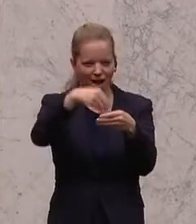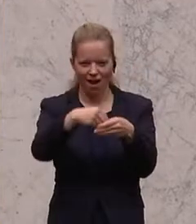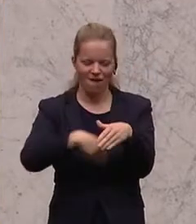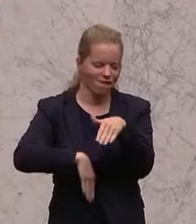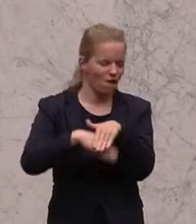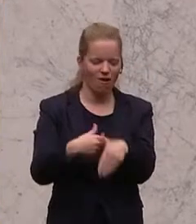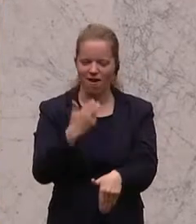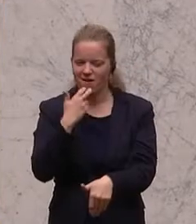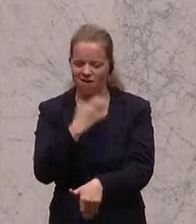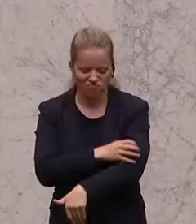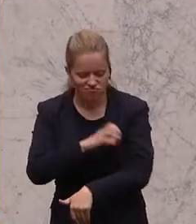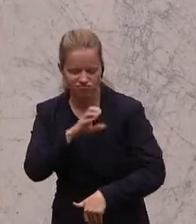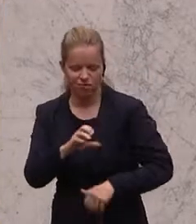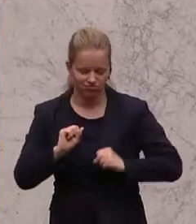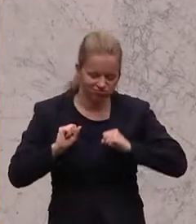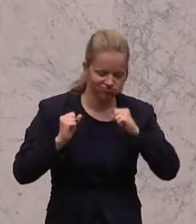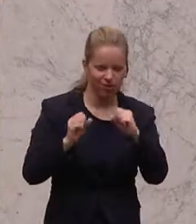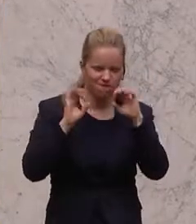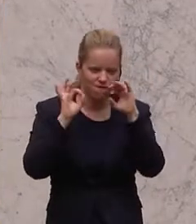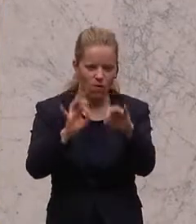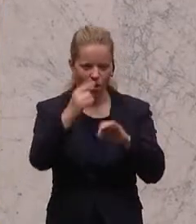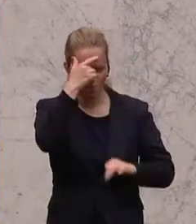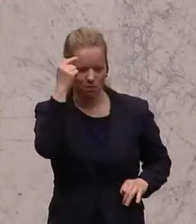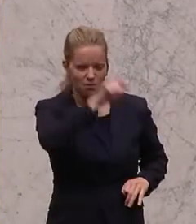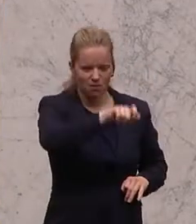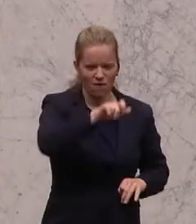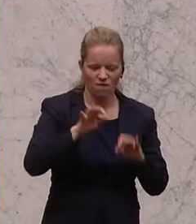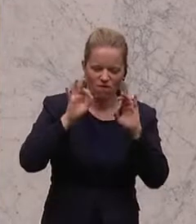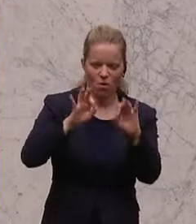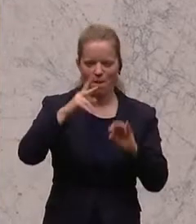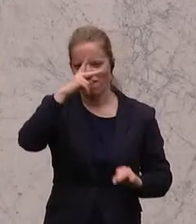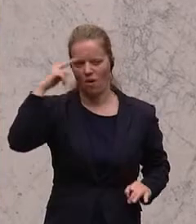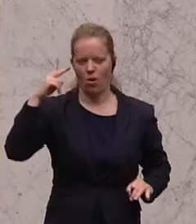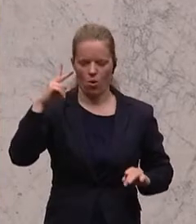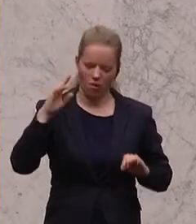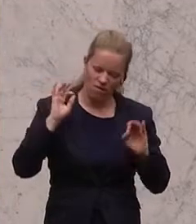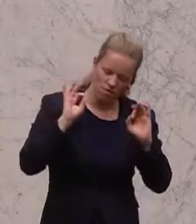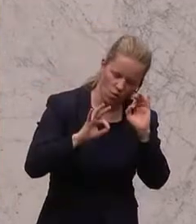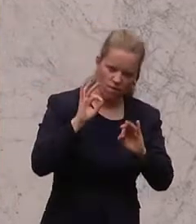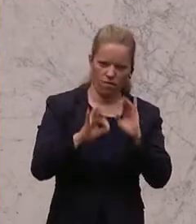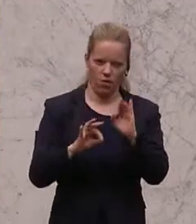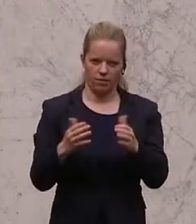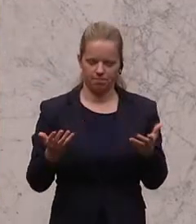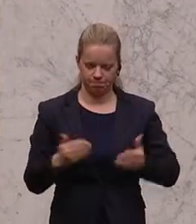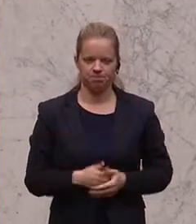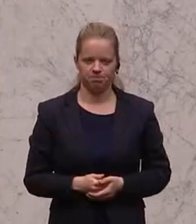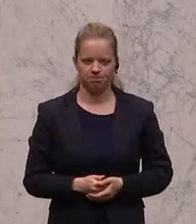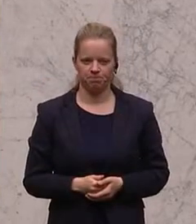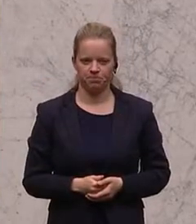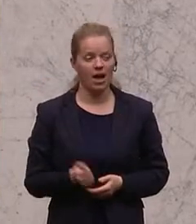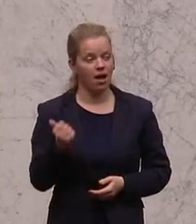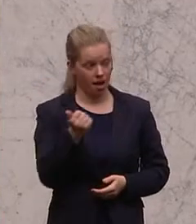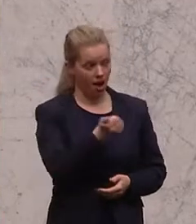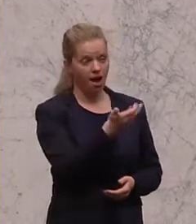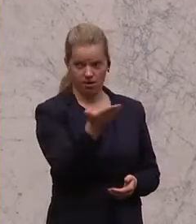voller Kraft für die Anliegen der Menschen, der Bevölkerung einsetzen. Und ich sage Ihnen, einige von Ihnen machen